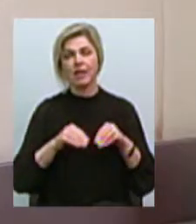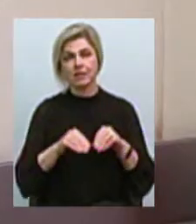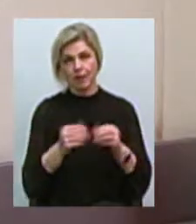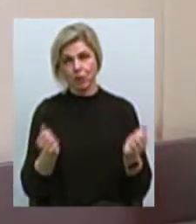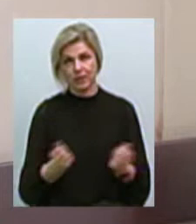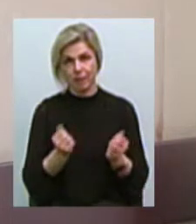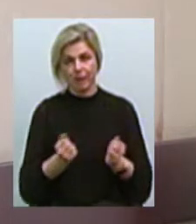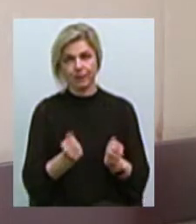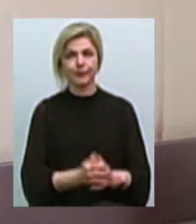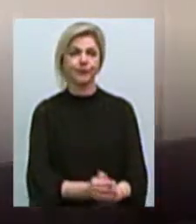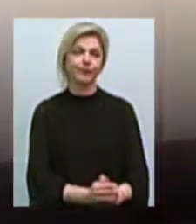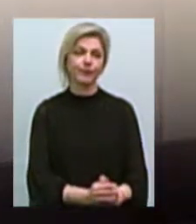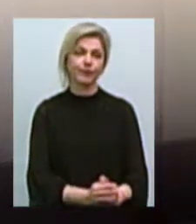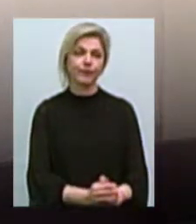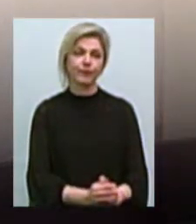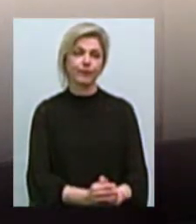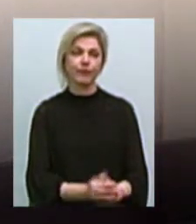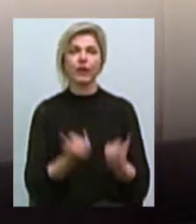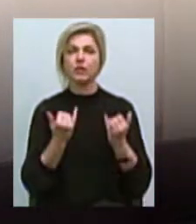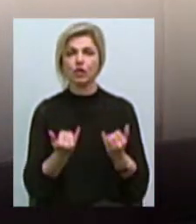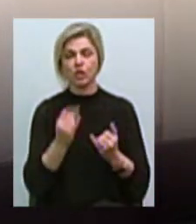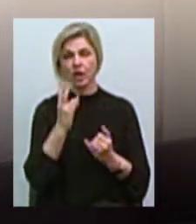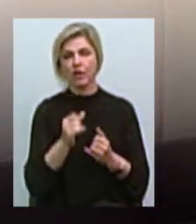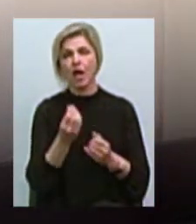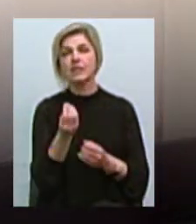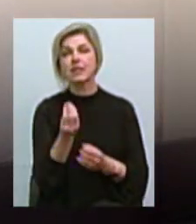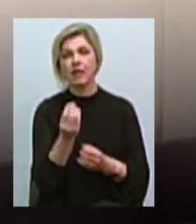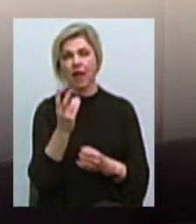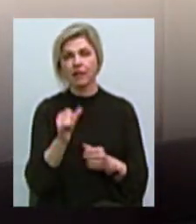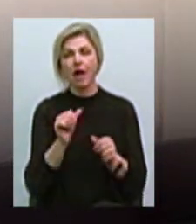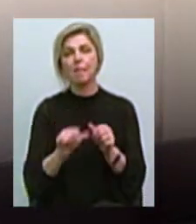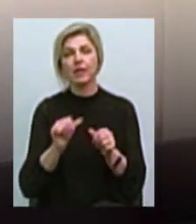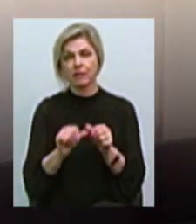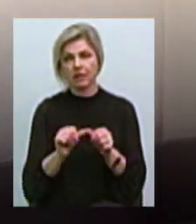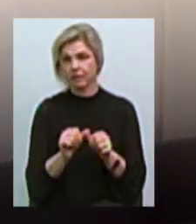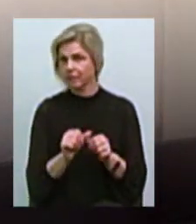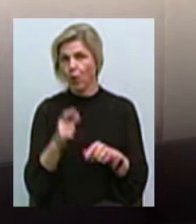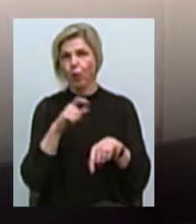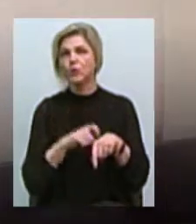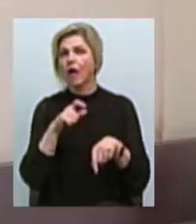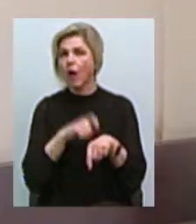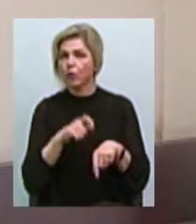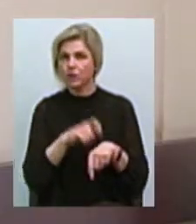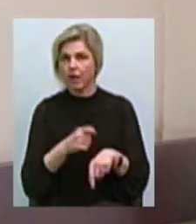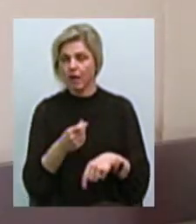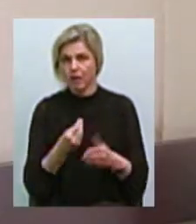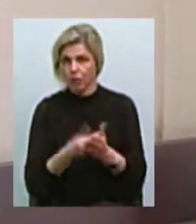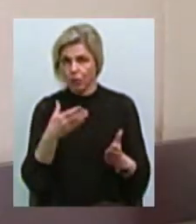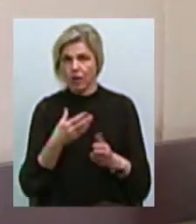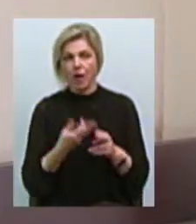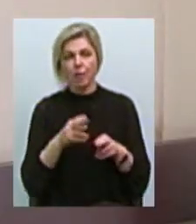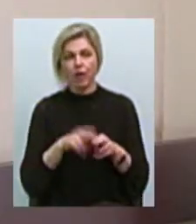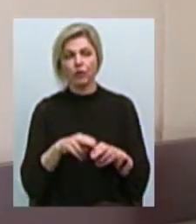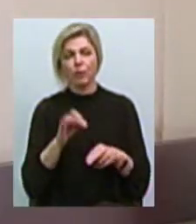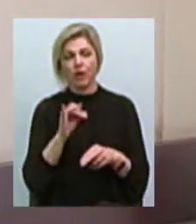Ціна на пальному стилі матеріали, знаєте, як-то кажуть, кусається. Тому і на мініральні